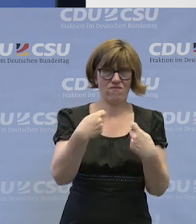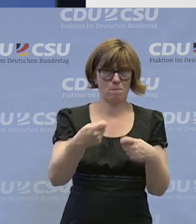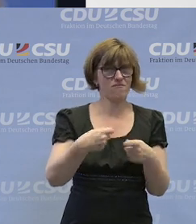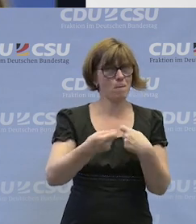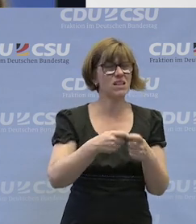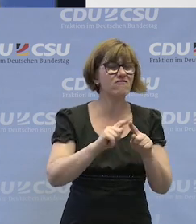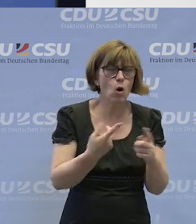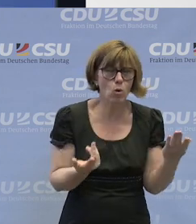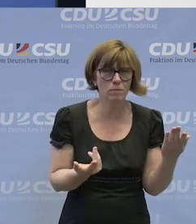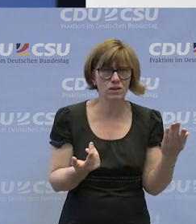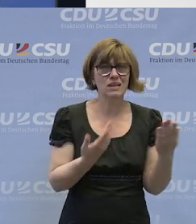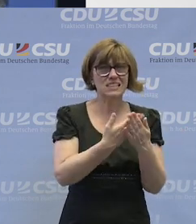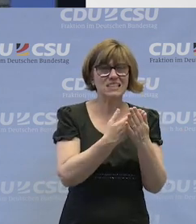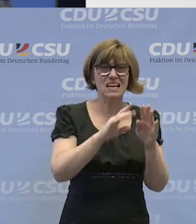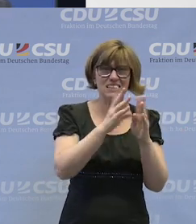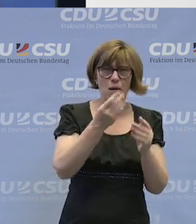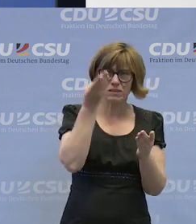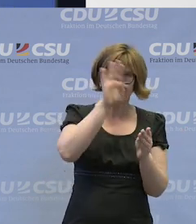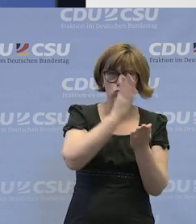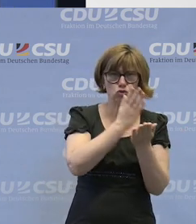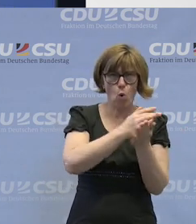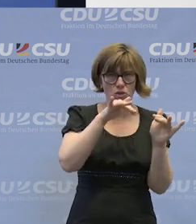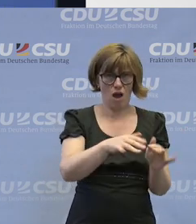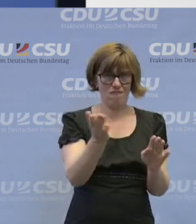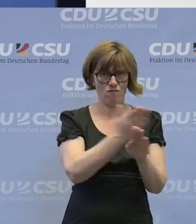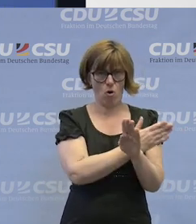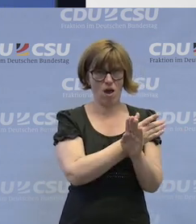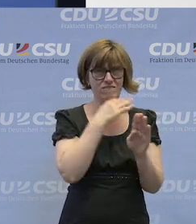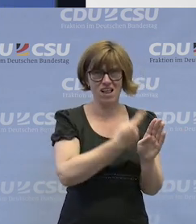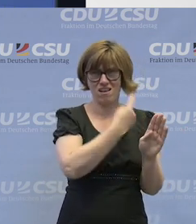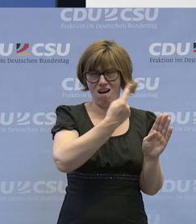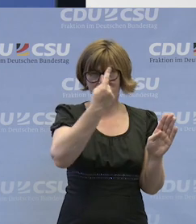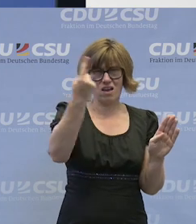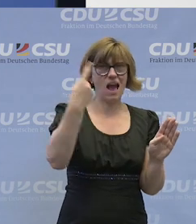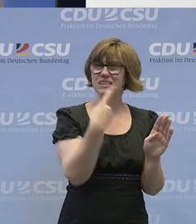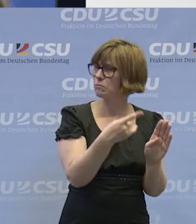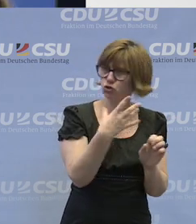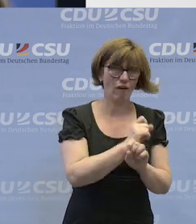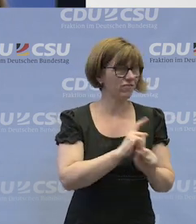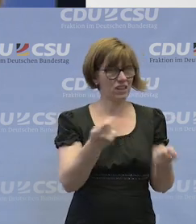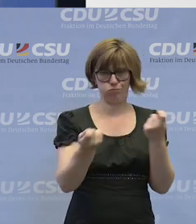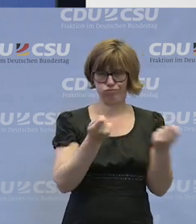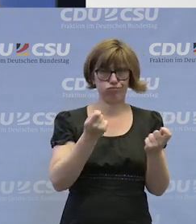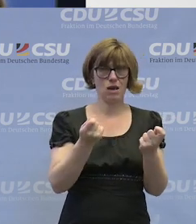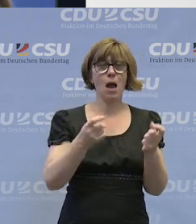Warum eigentlich? Sie haben doch, dieses ganze Know-how ist doch da gewesen über Jahrzehnte und sie haben es nicht geschafft, das zu machen. Erst als ein gewisser